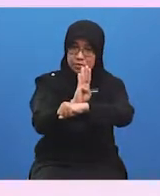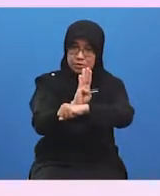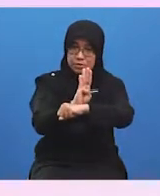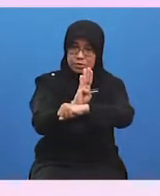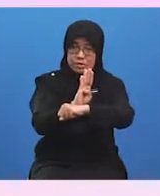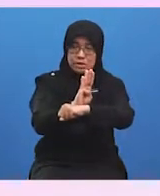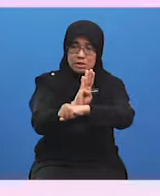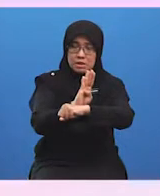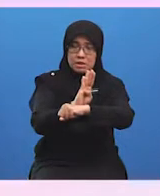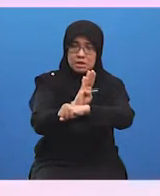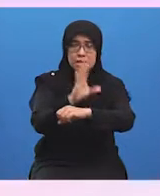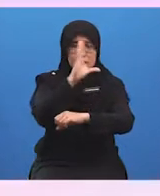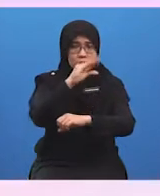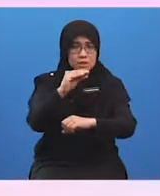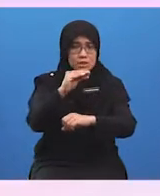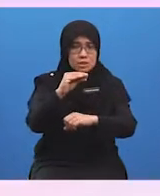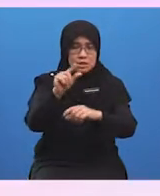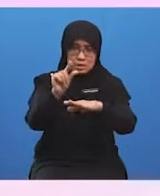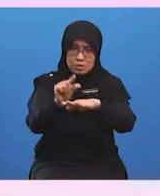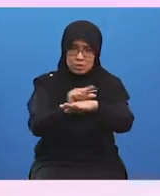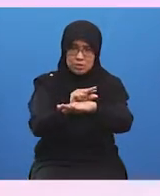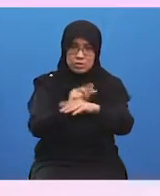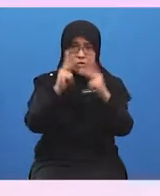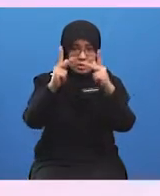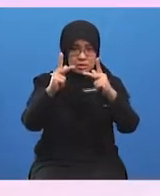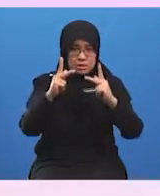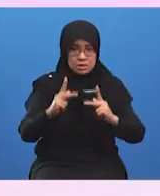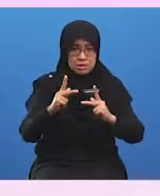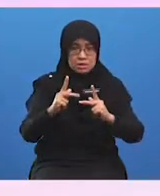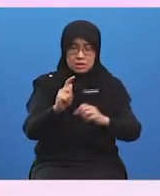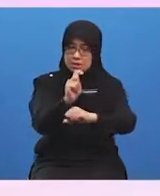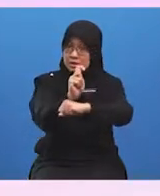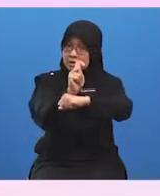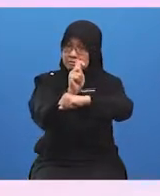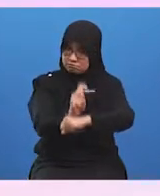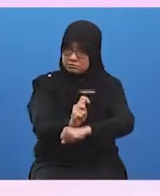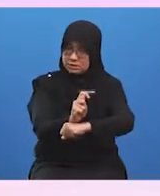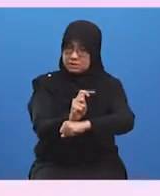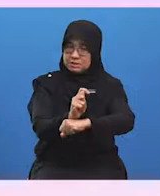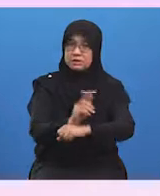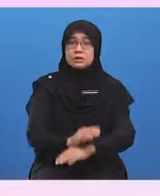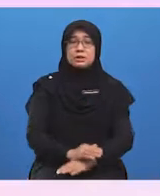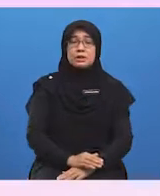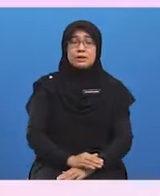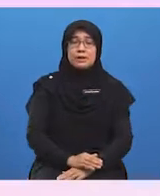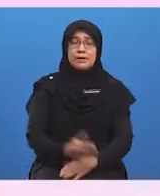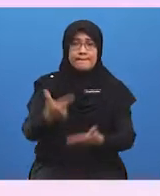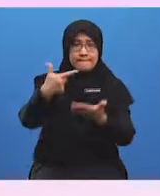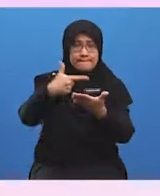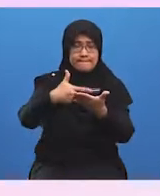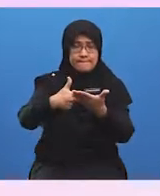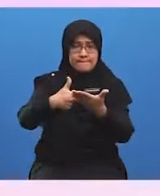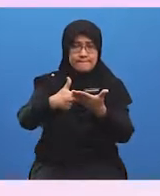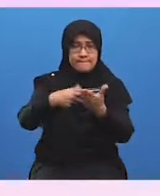menggunakan kaedah tradisional dalam pengeluaran barangan. Selain itu, pekerja yang